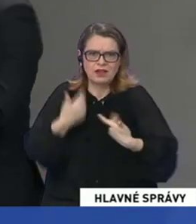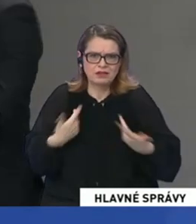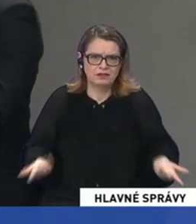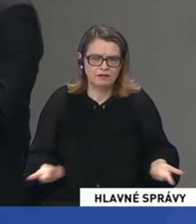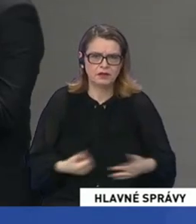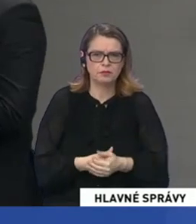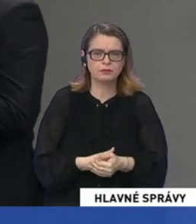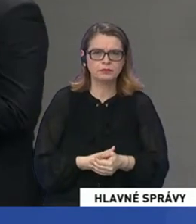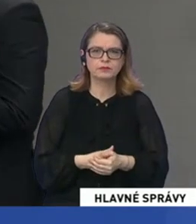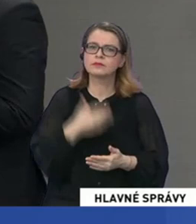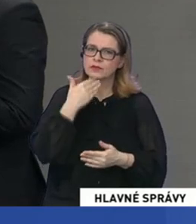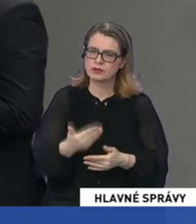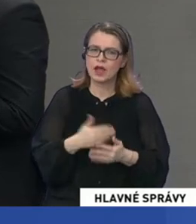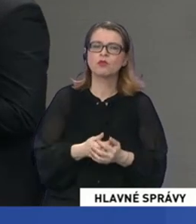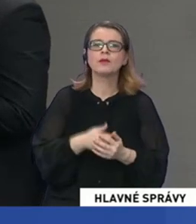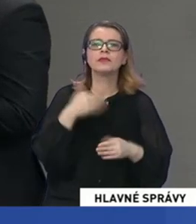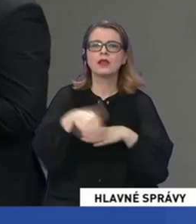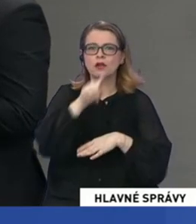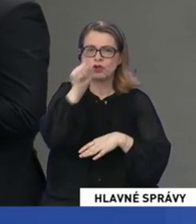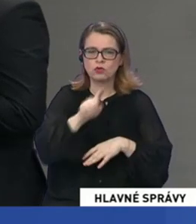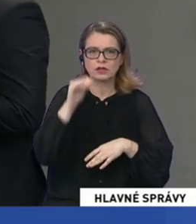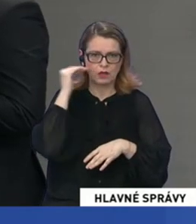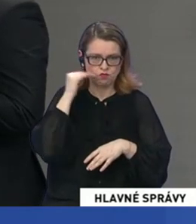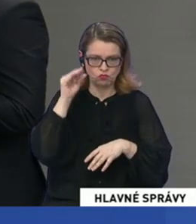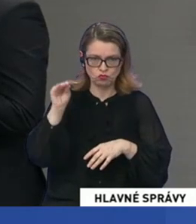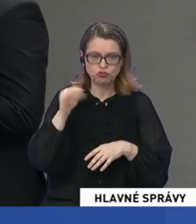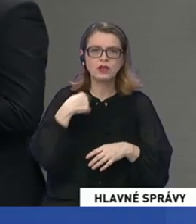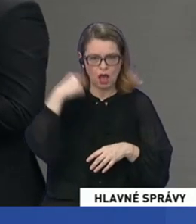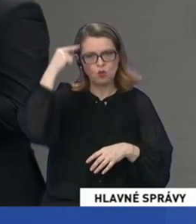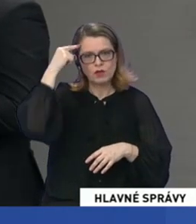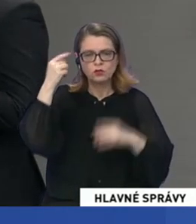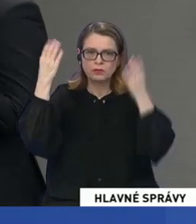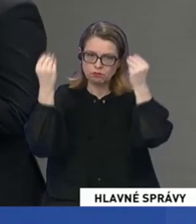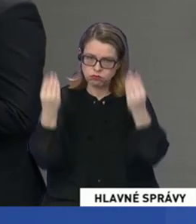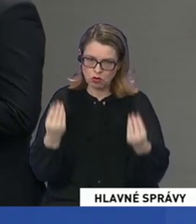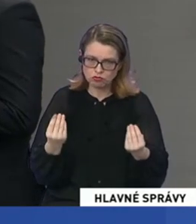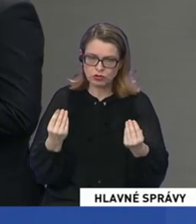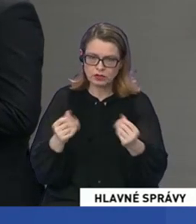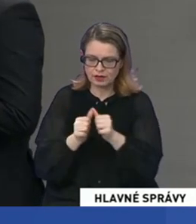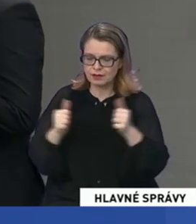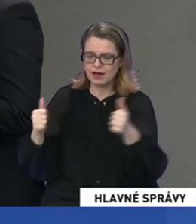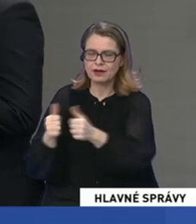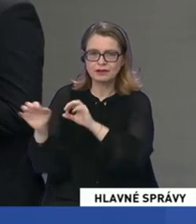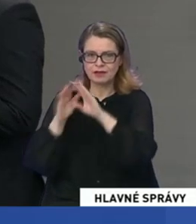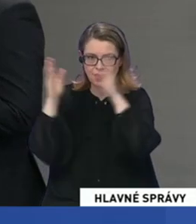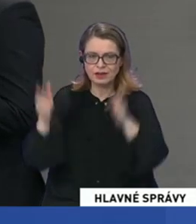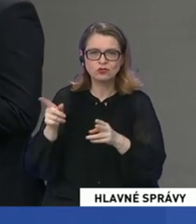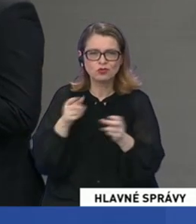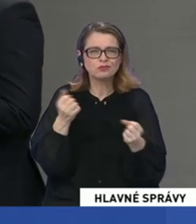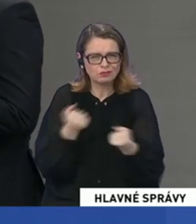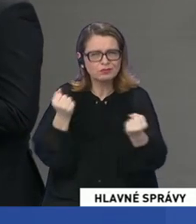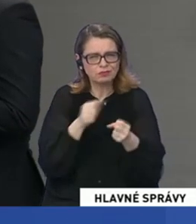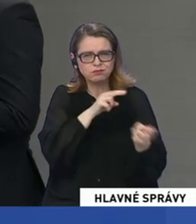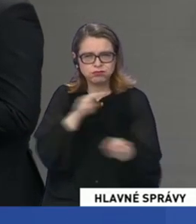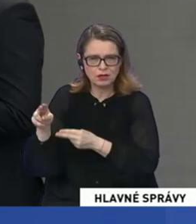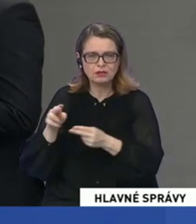Ďakujem za odpoveď. Ďalšia otázka nám prišla od pána Petra. Uvedomujem si, že kapacity karanténnych zariadení sú vyťažené a